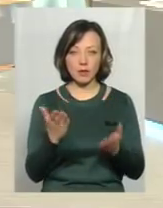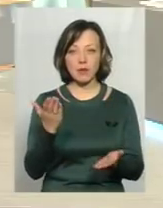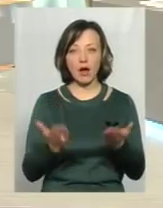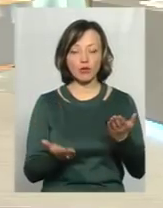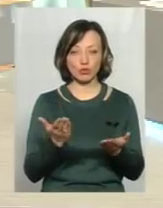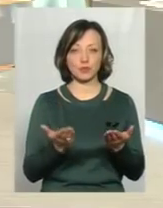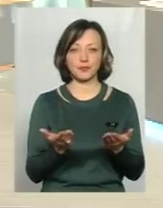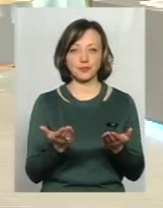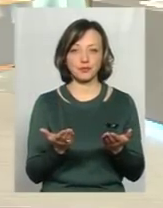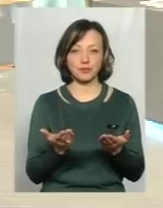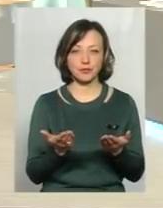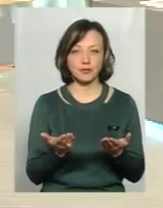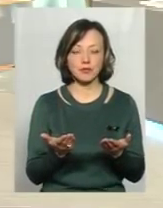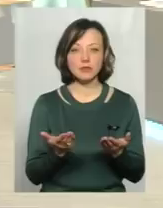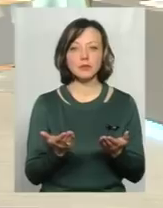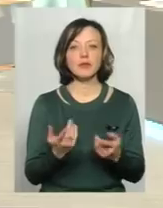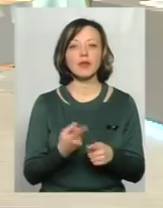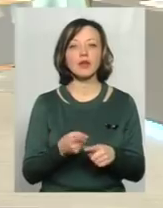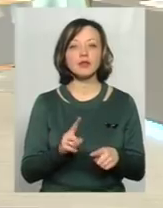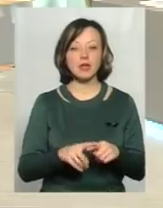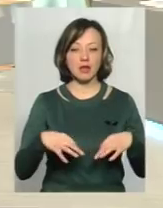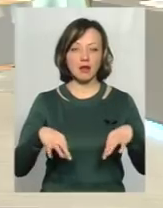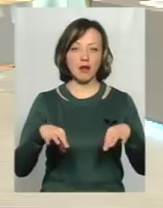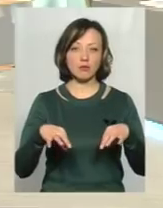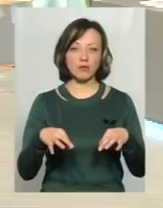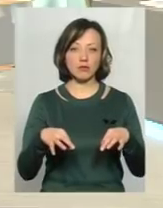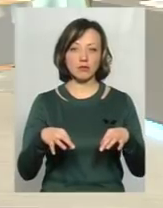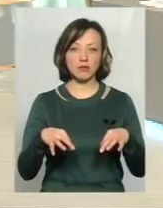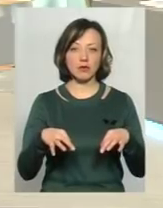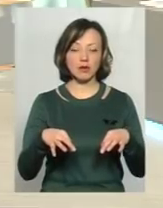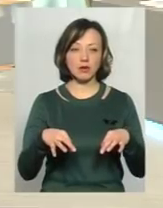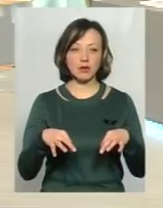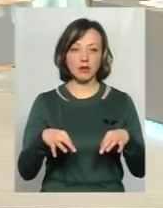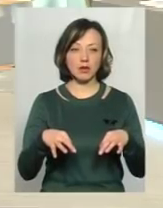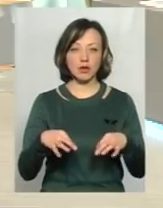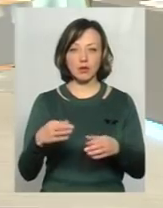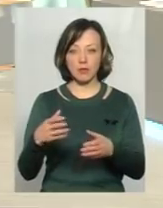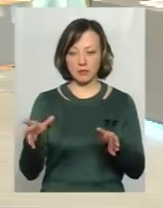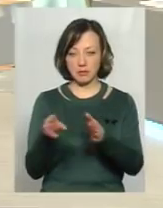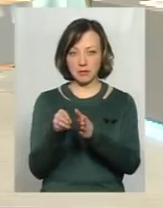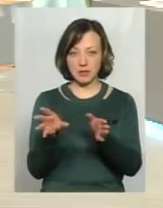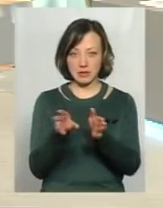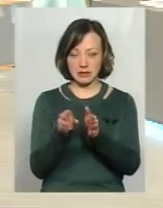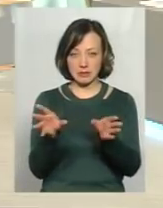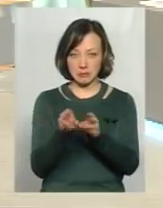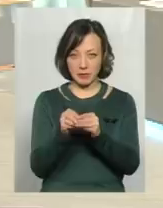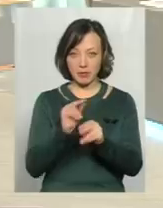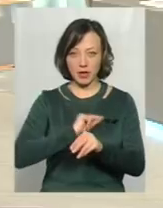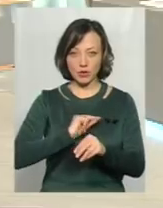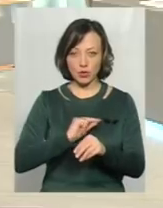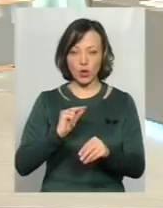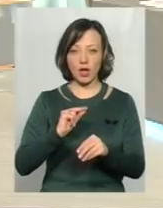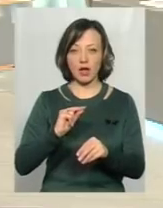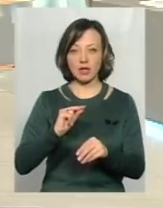даний транспортний засіб отримає інформаційні послуги від даної служби, там будуть змінені